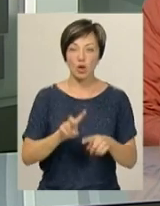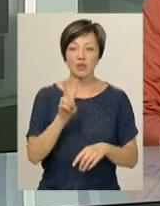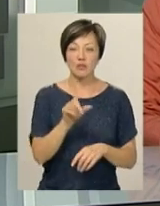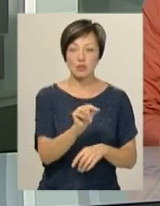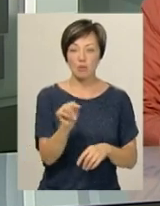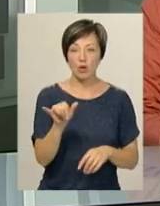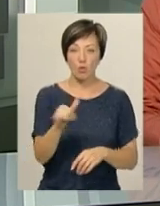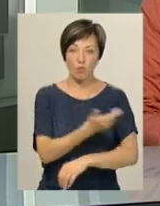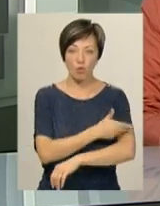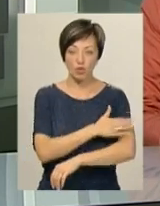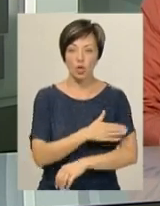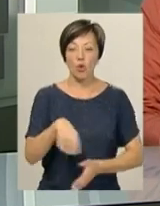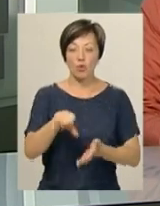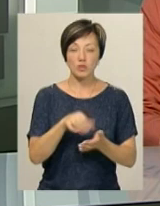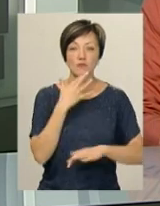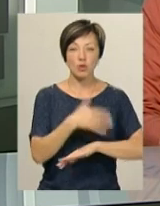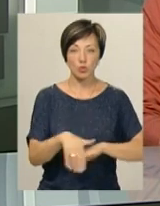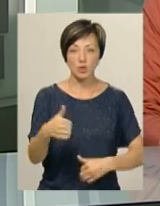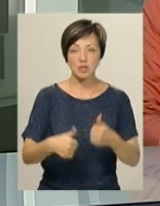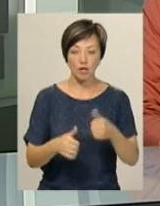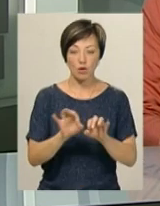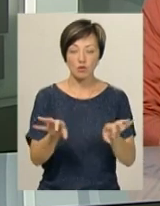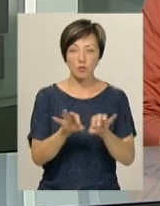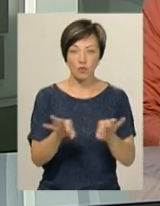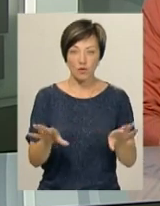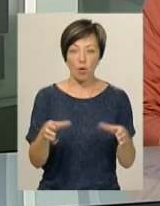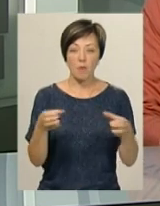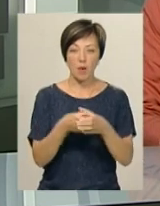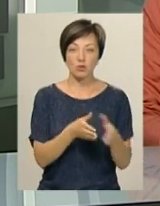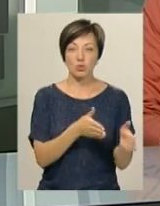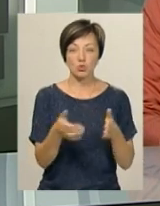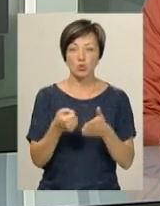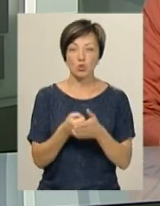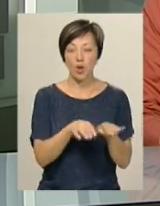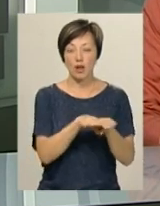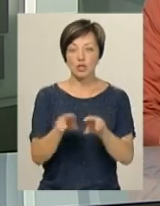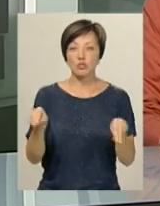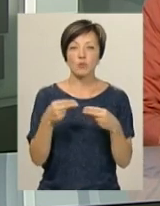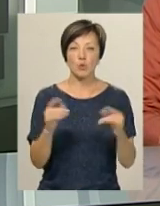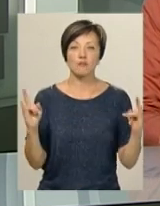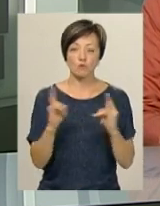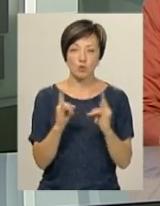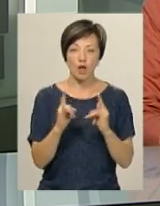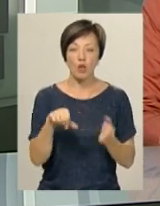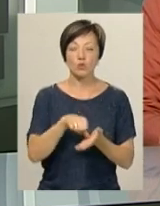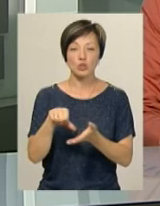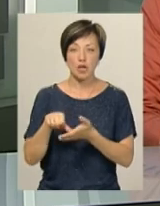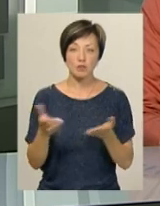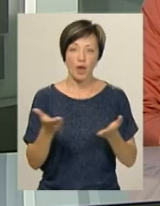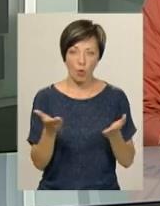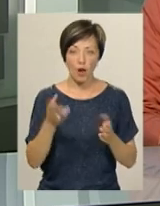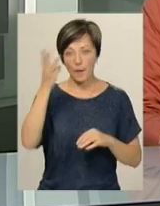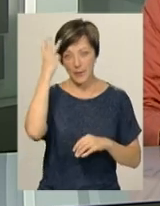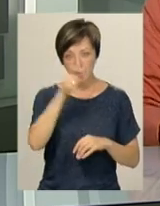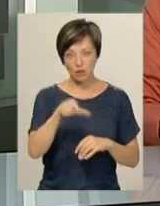спарринги в Польщі. Участю в закордонних стартах, розповів Артем Глас, команду готують до ліги чемпіонів з футзалу, учасниками якої